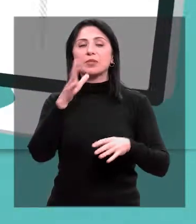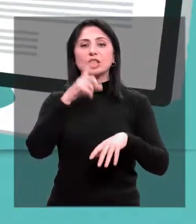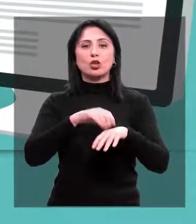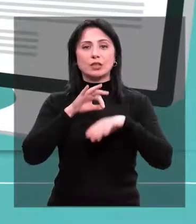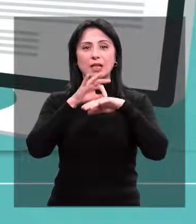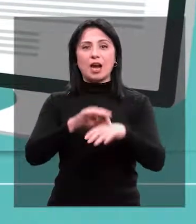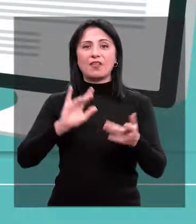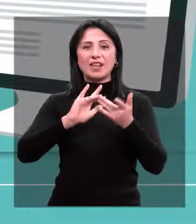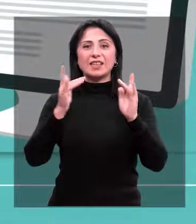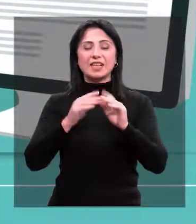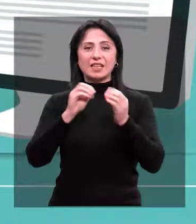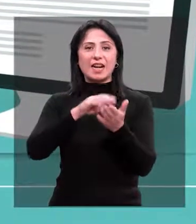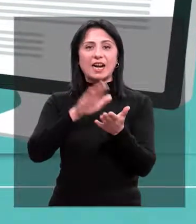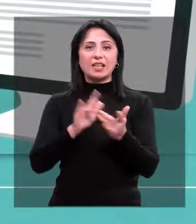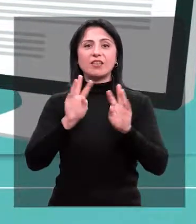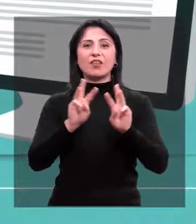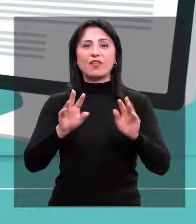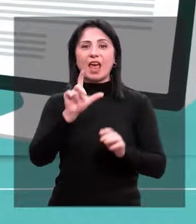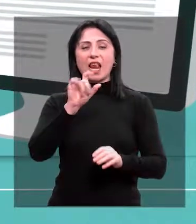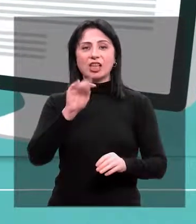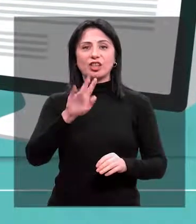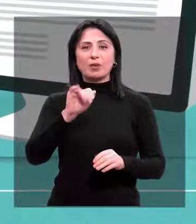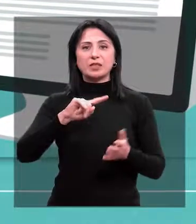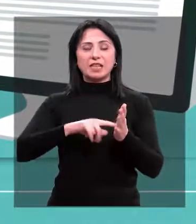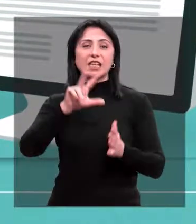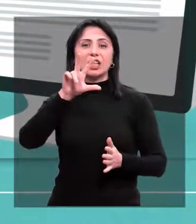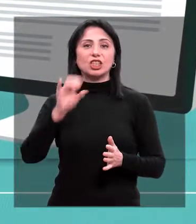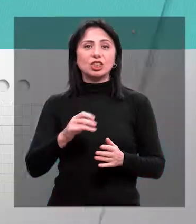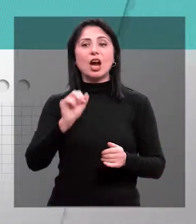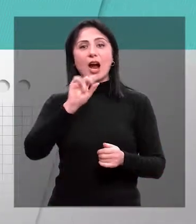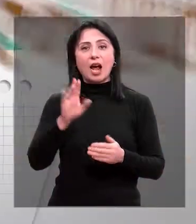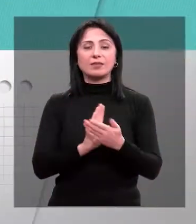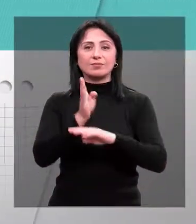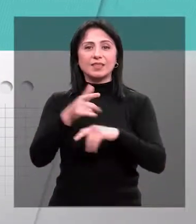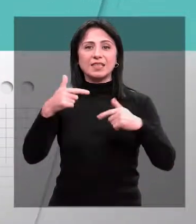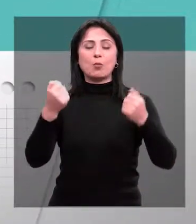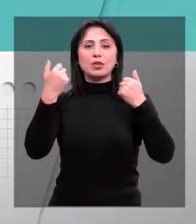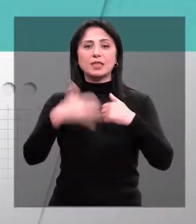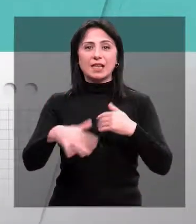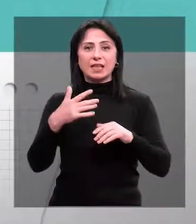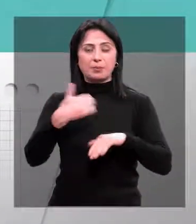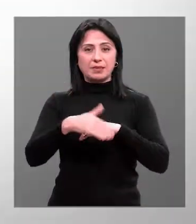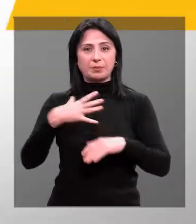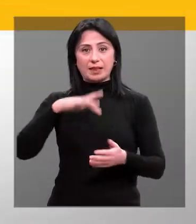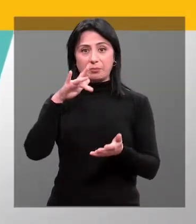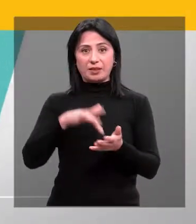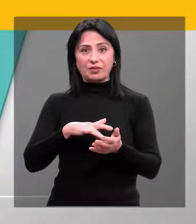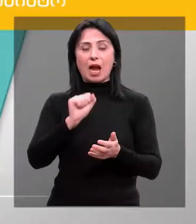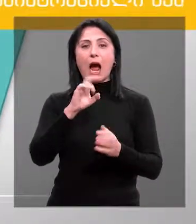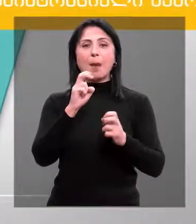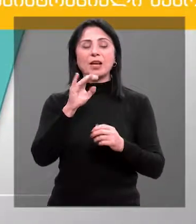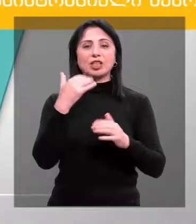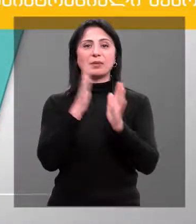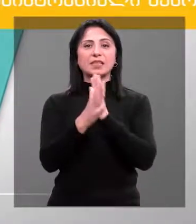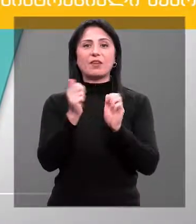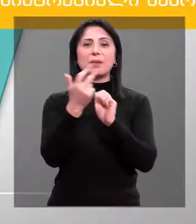keçə bilərsiniz. Eleksion Reformus.g və yaxud da imtihan mərkəzlərinin ünvanına şəmbə və bazar günləri istisna olmaqla hər gün